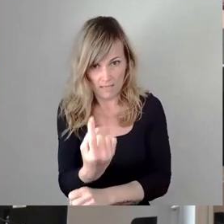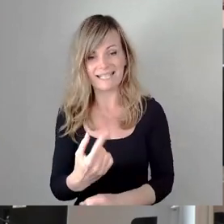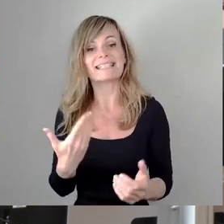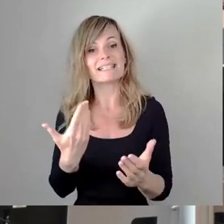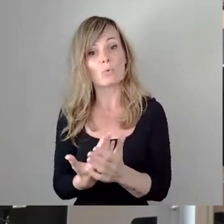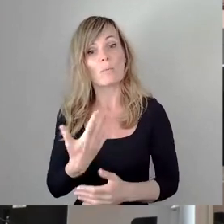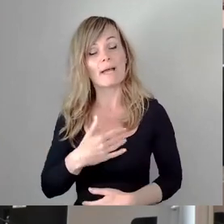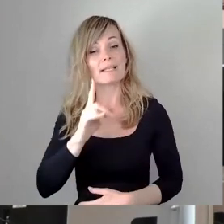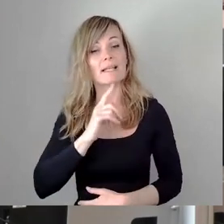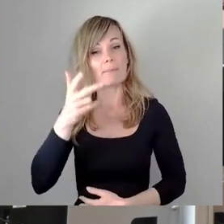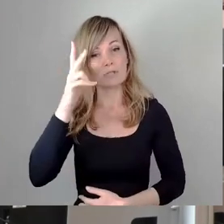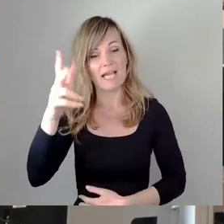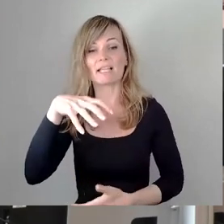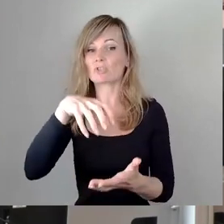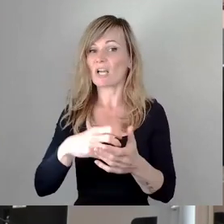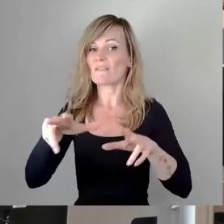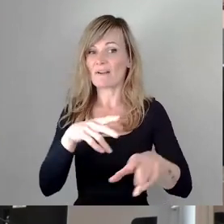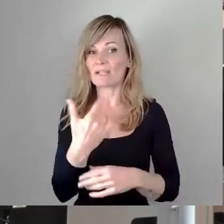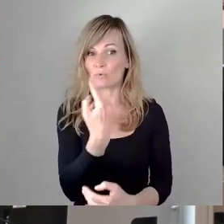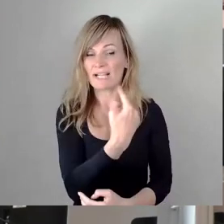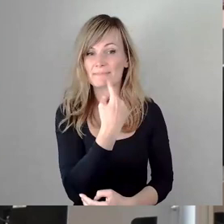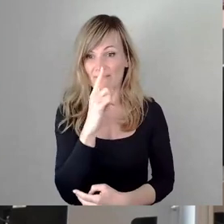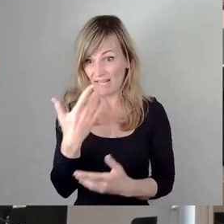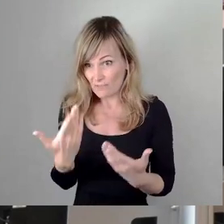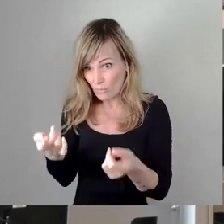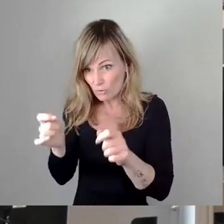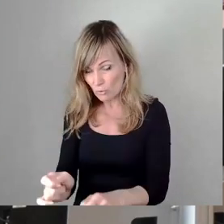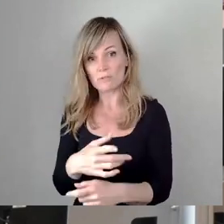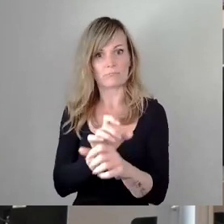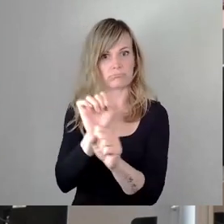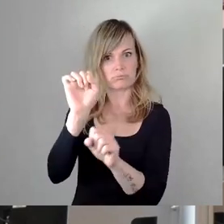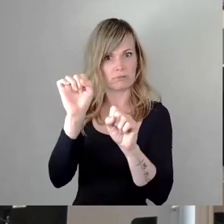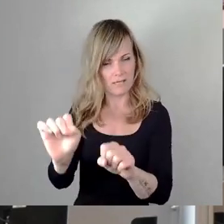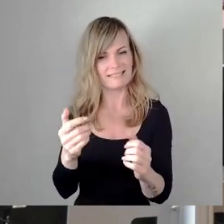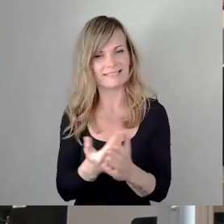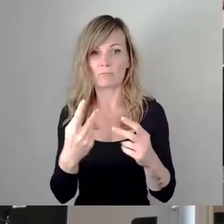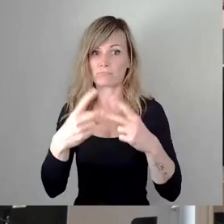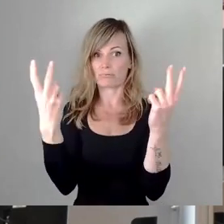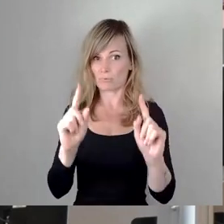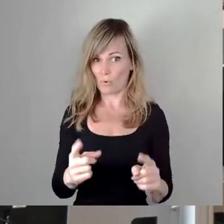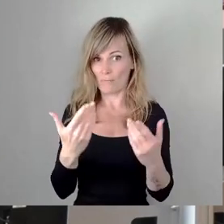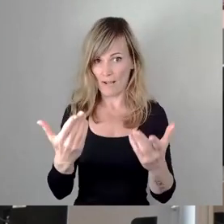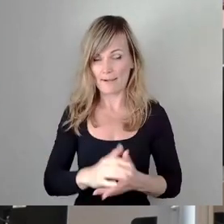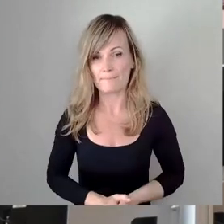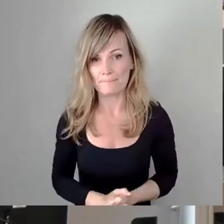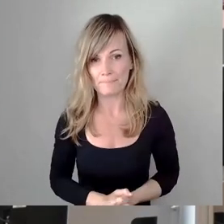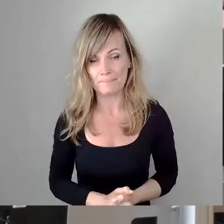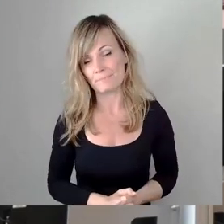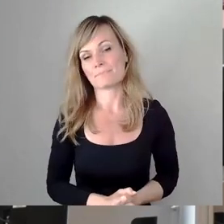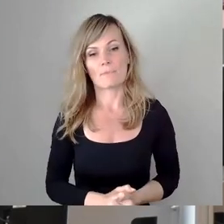der Stadtverwaltung, die ich Ihnen hiermit nochmal bekannt machen wollte und